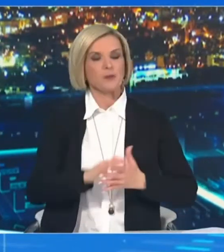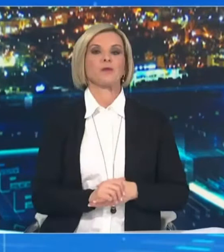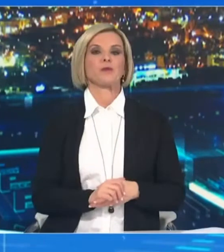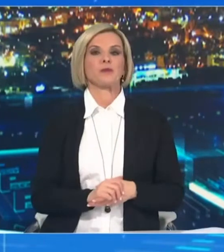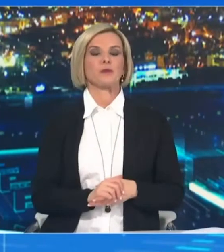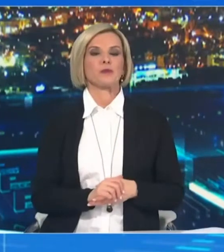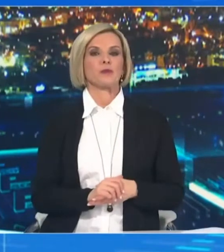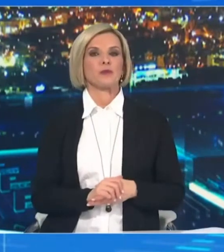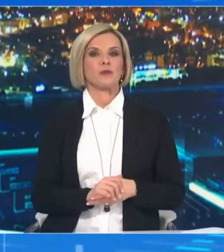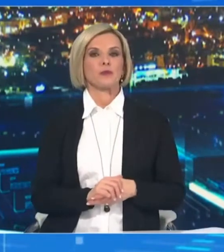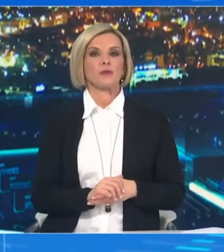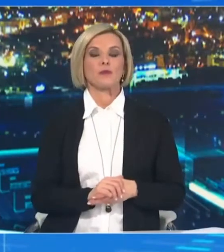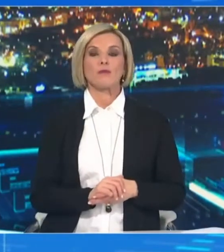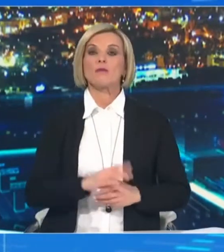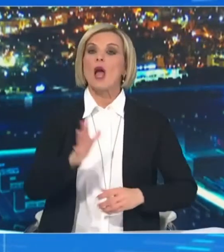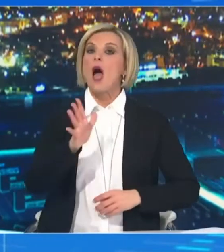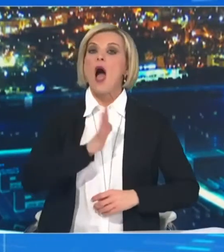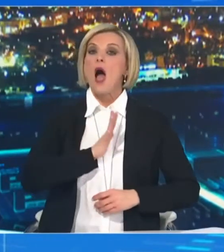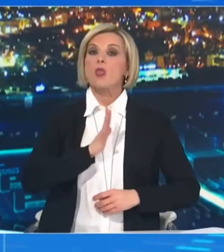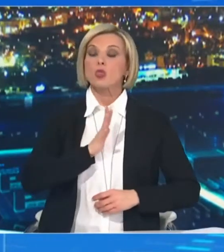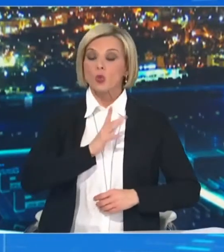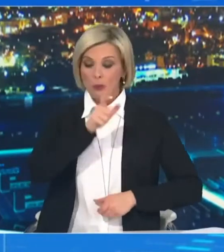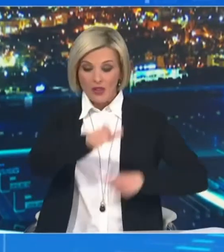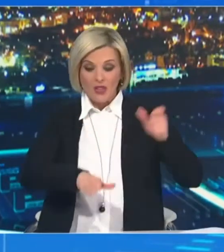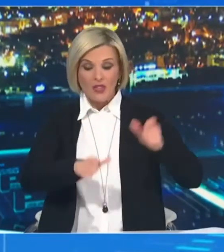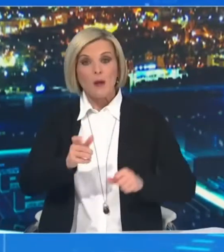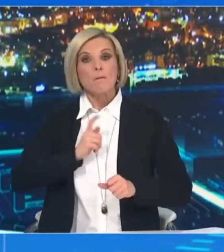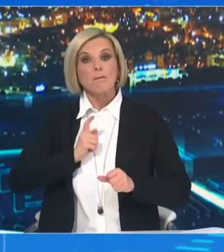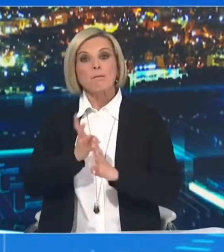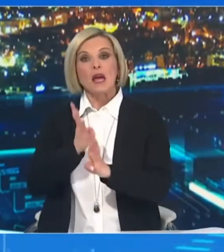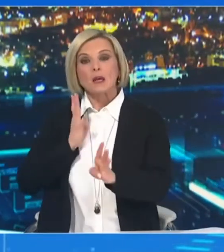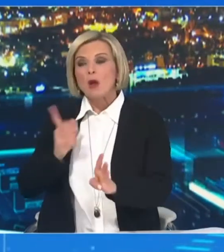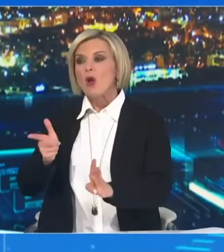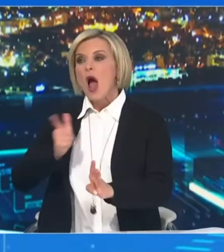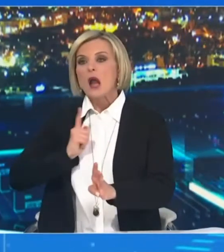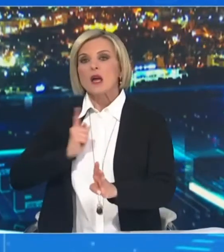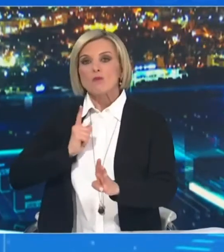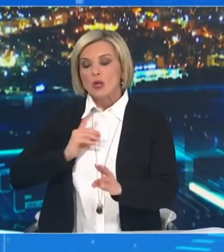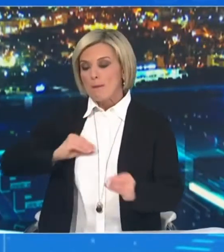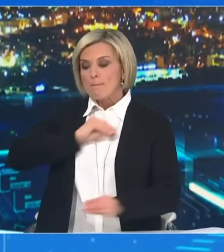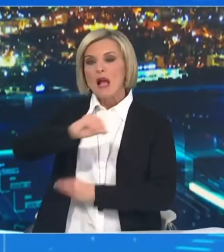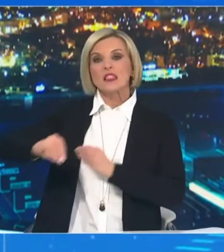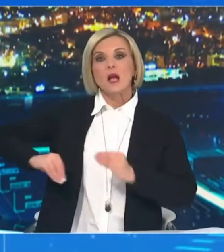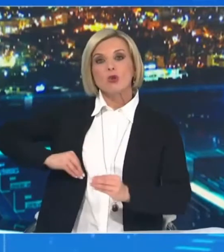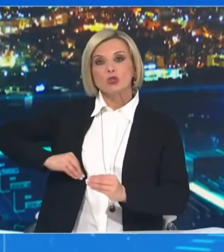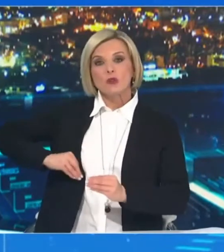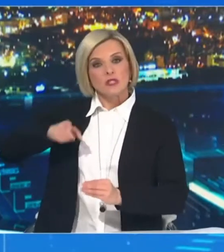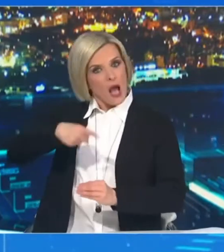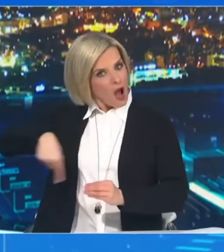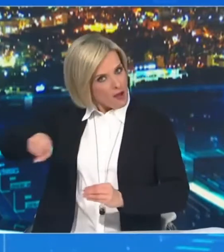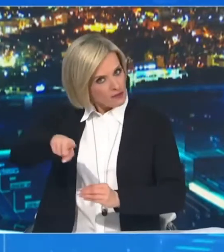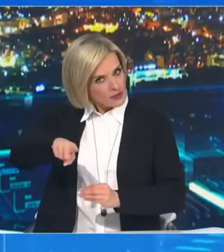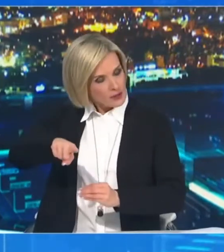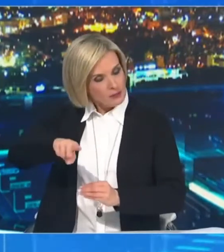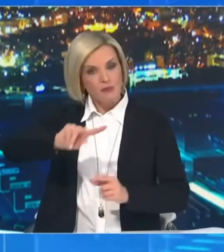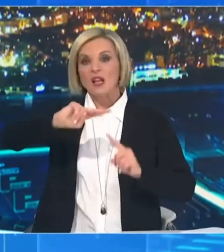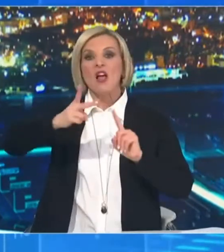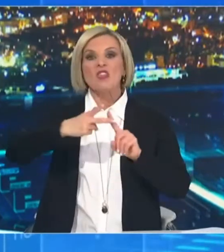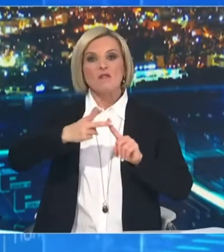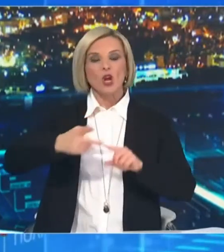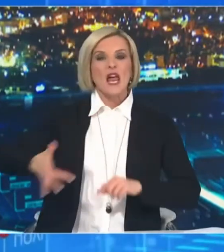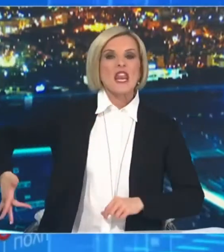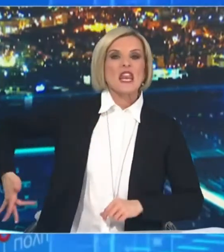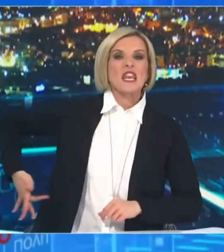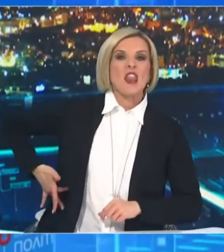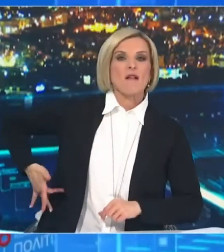και άτομα σε λίστα αναμονής για μεταμόσχευση οργάνων. Δεύτερη κατηγορία είναι η νευρική